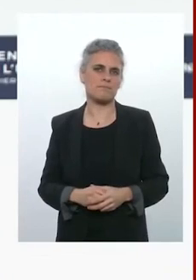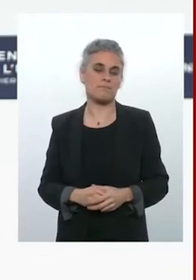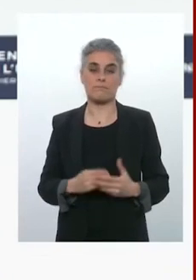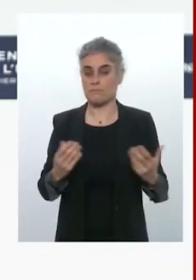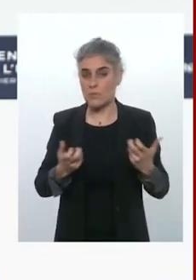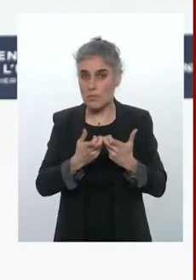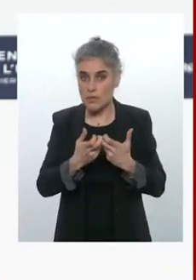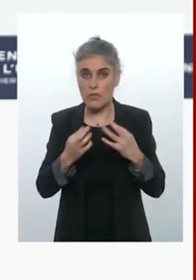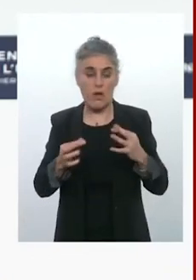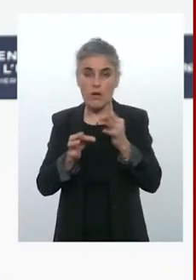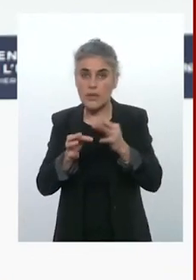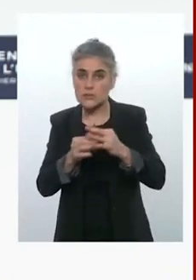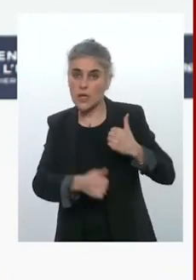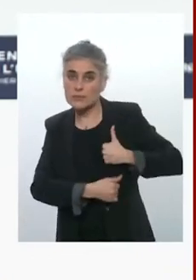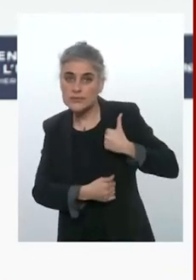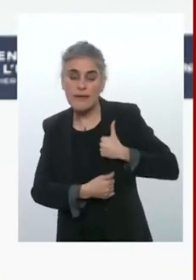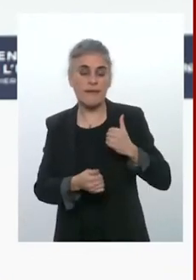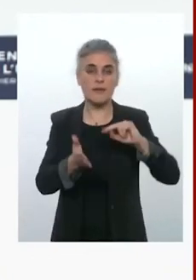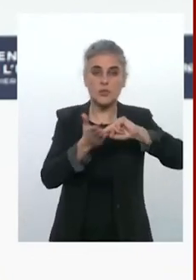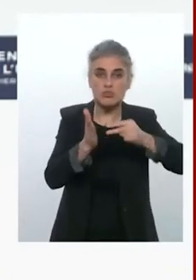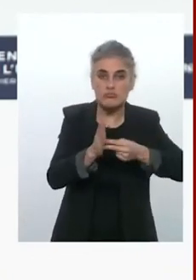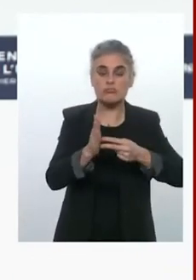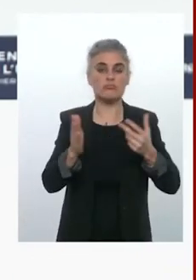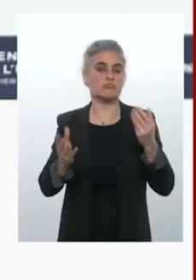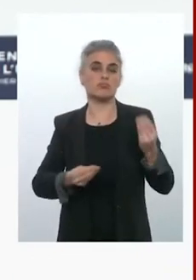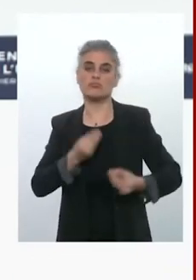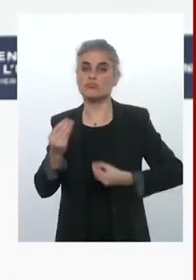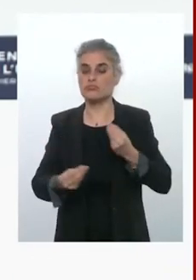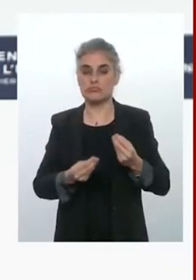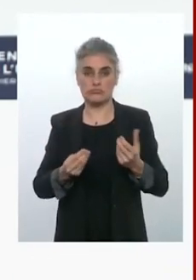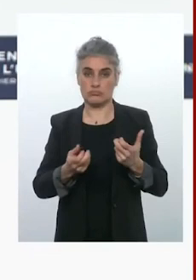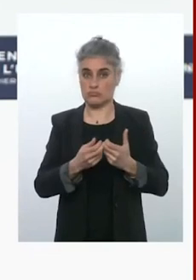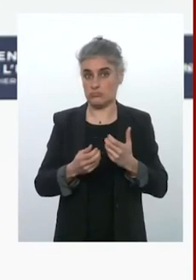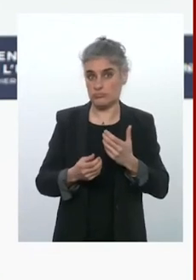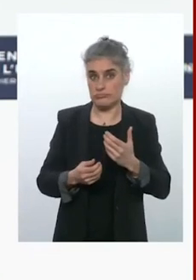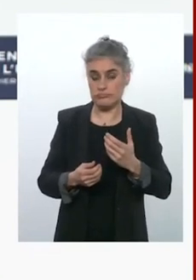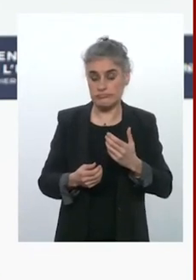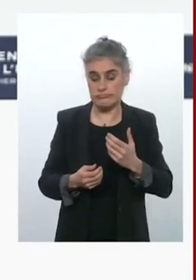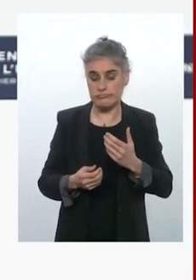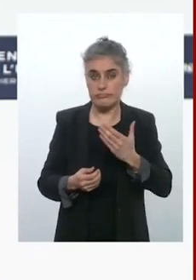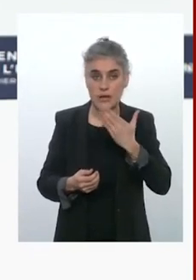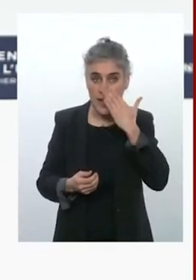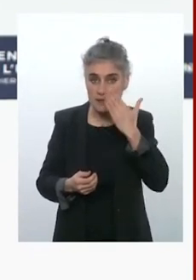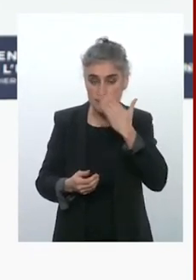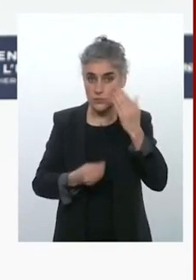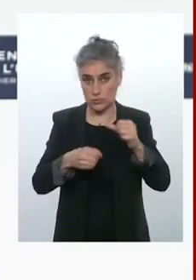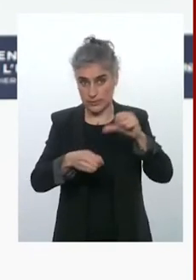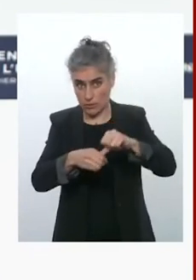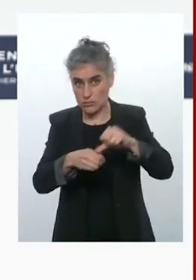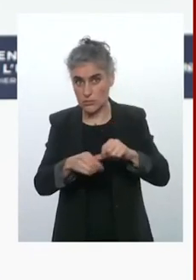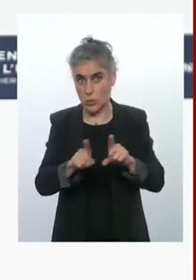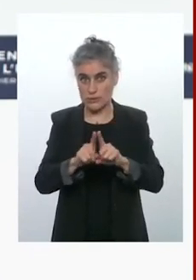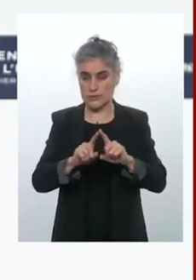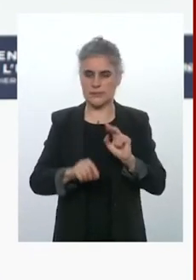composantes technologiques ou du gaz, voire du pétrole, il y a des mécanismes de contournement qui sont